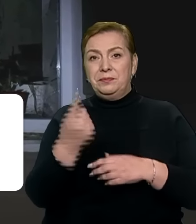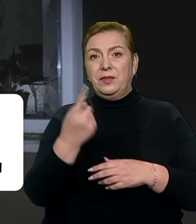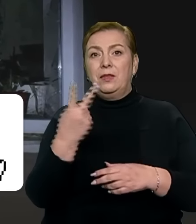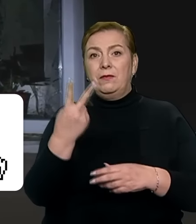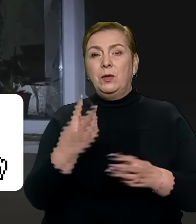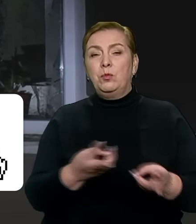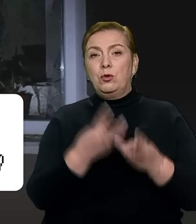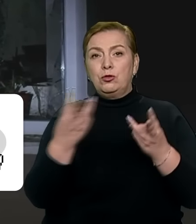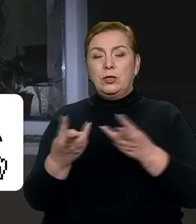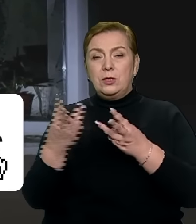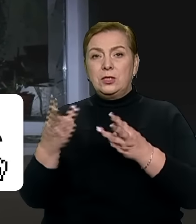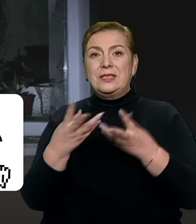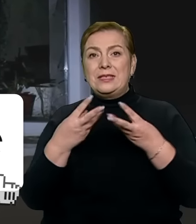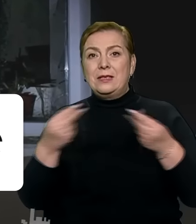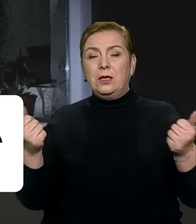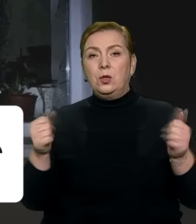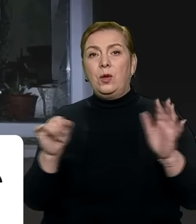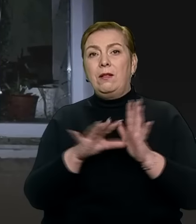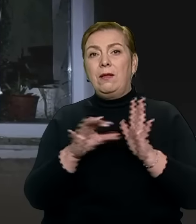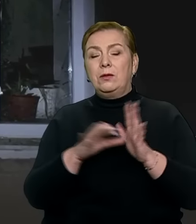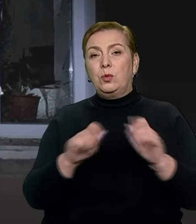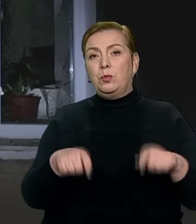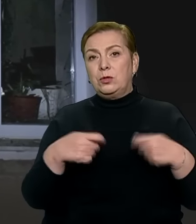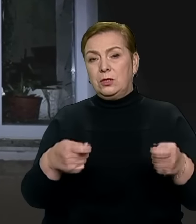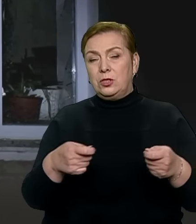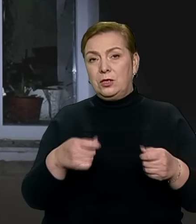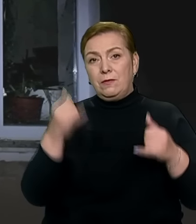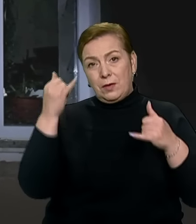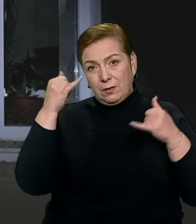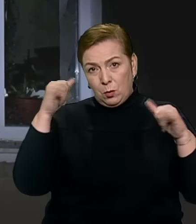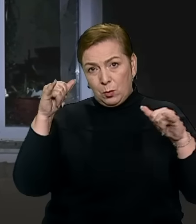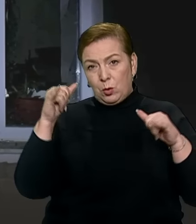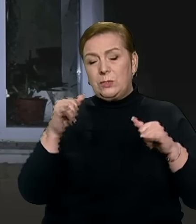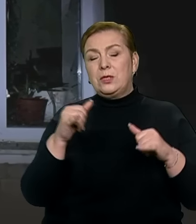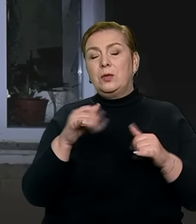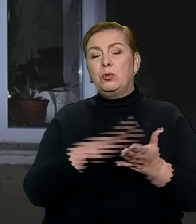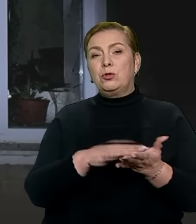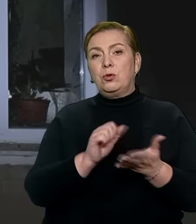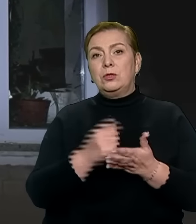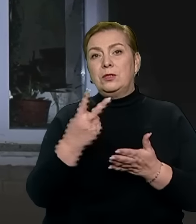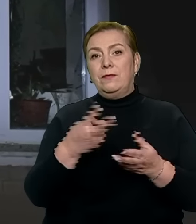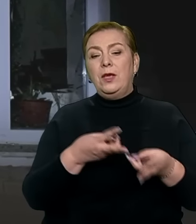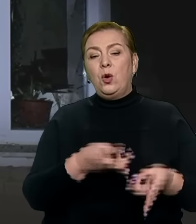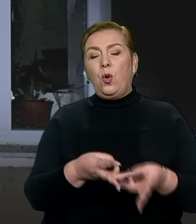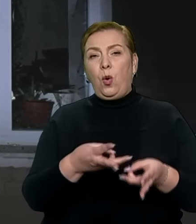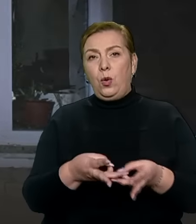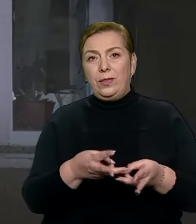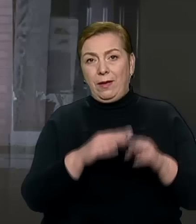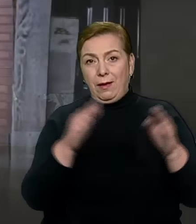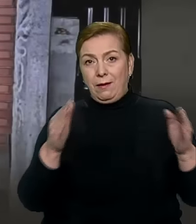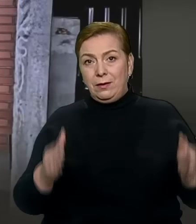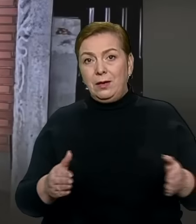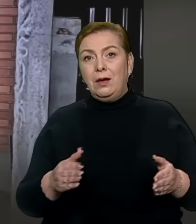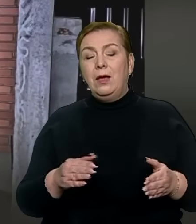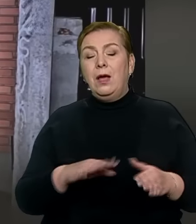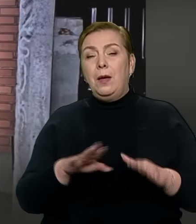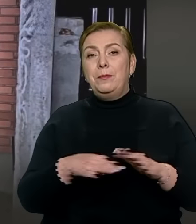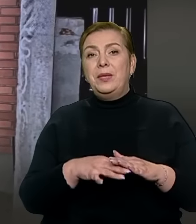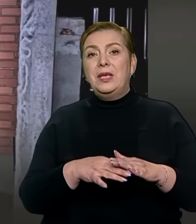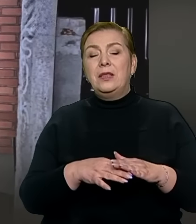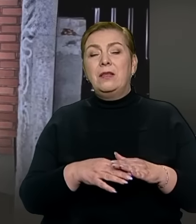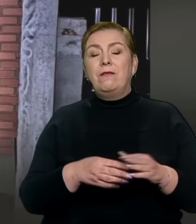зникло електропостачання. У Кривому Розі пошкоджені дві котельні. І під вогнем артилерії була